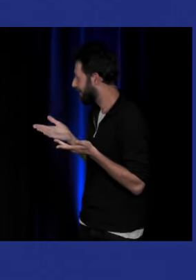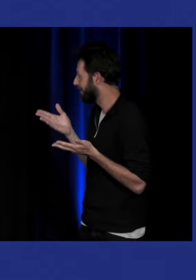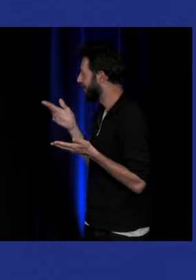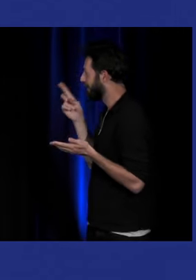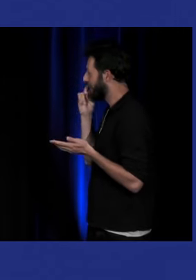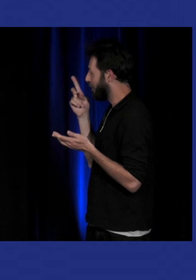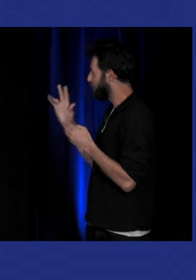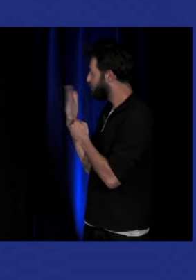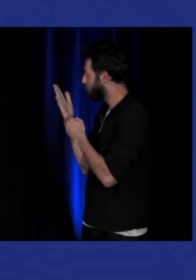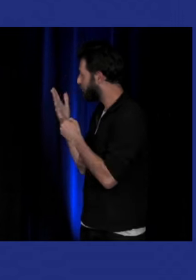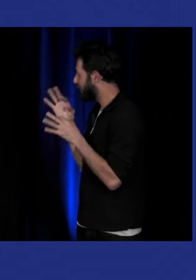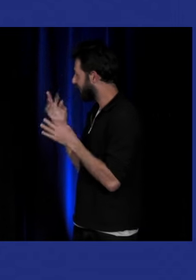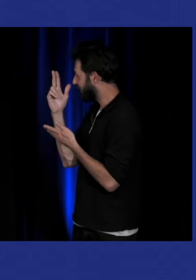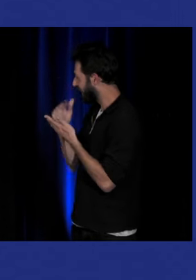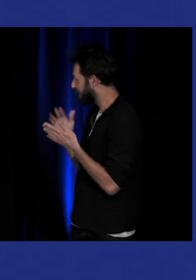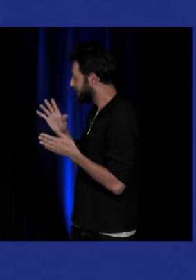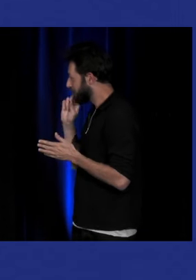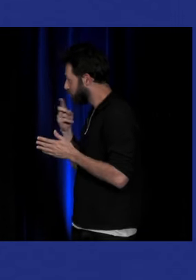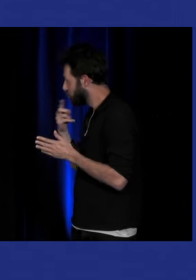c'est une question très simple